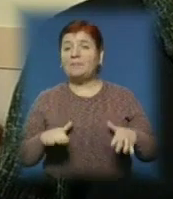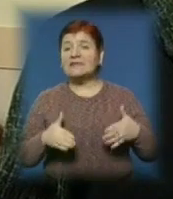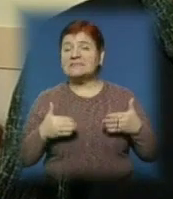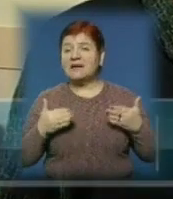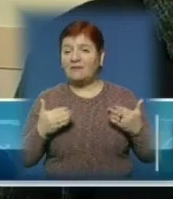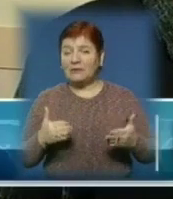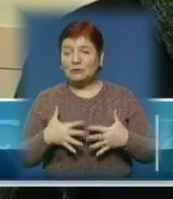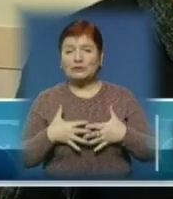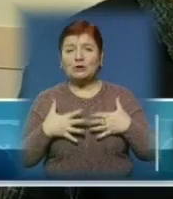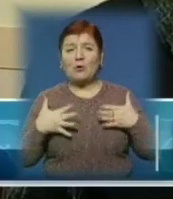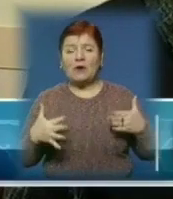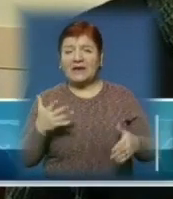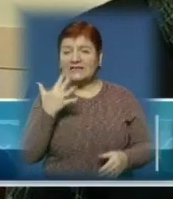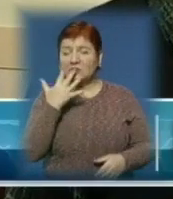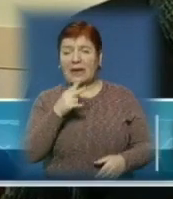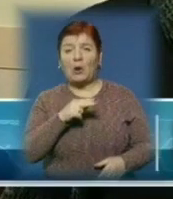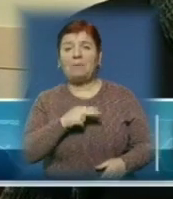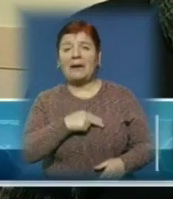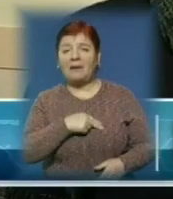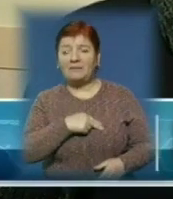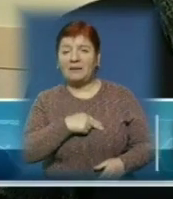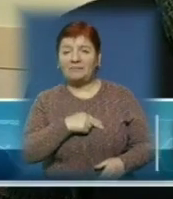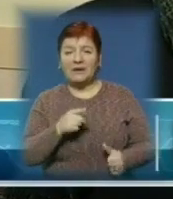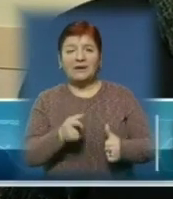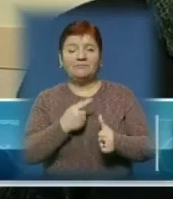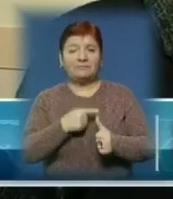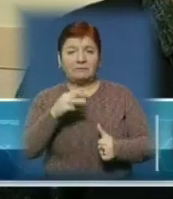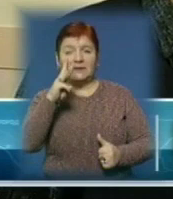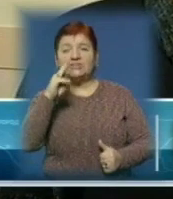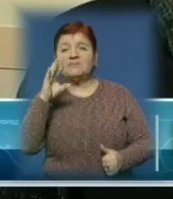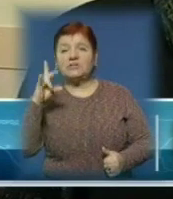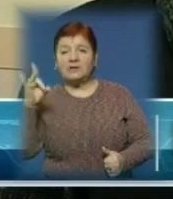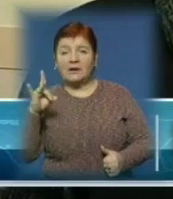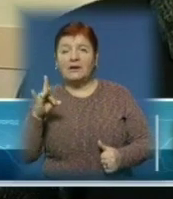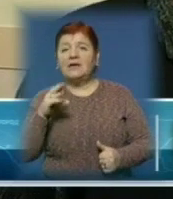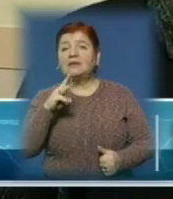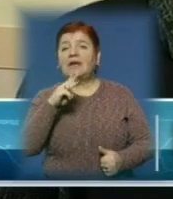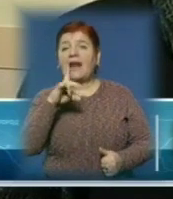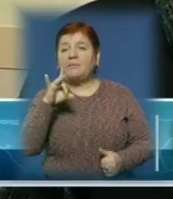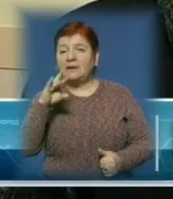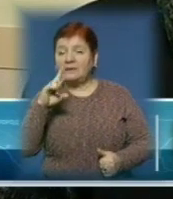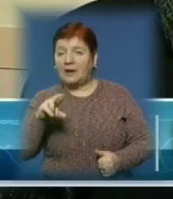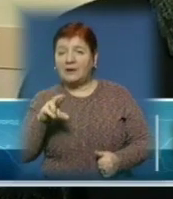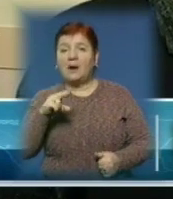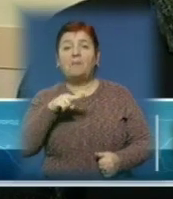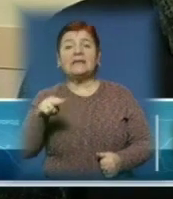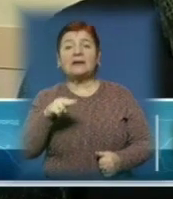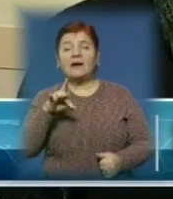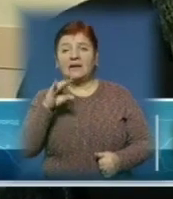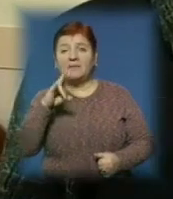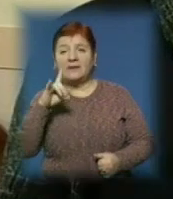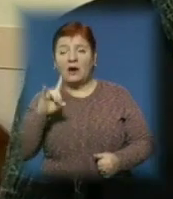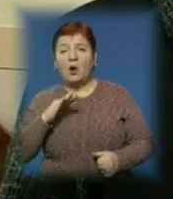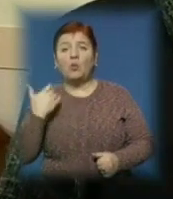лауреатів національної премії імені Шевченка. Петра Скунця, Дмитра Кременя, Петра Мідянки. Уже